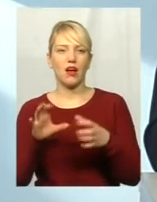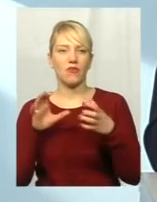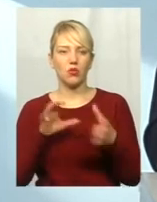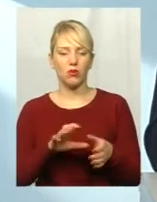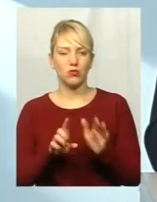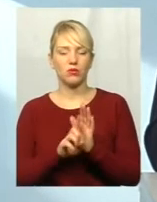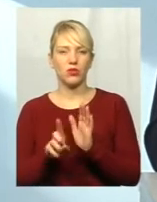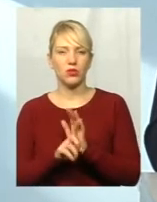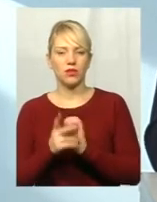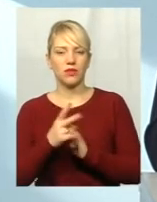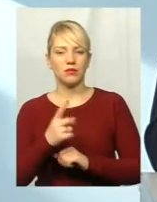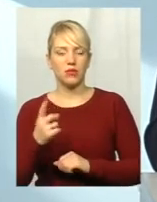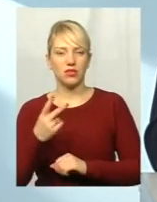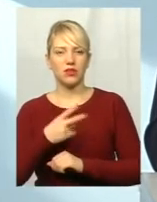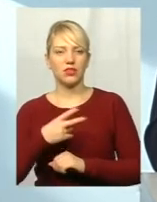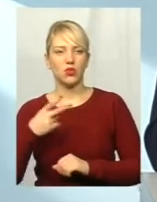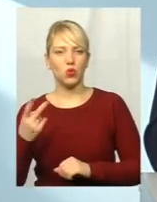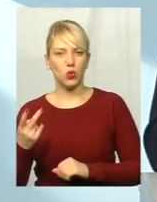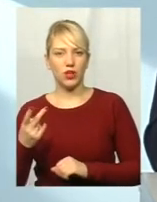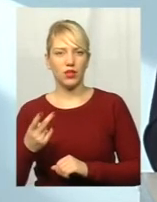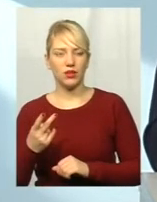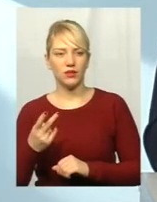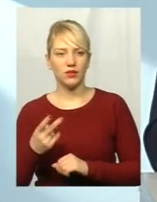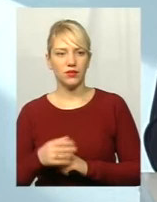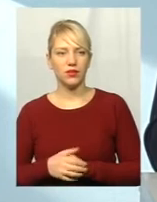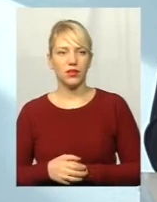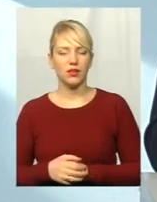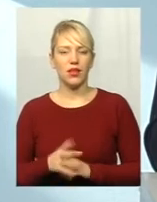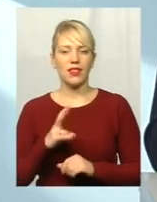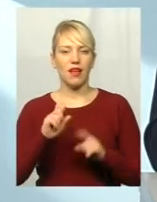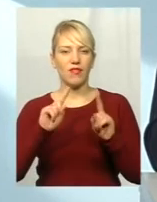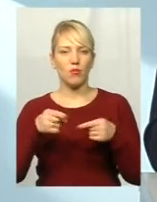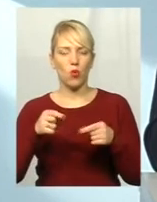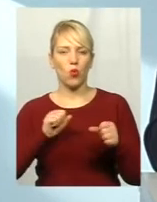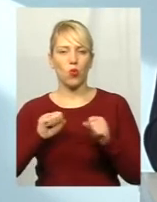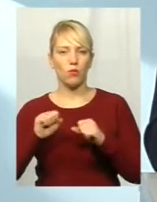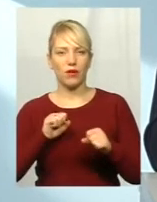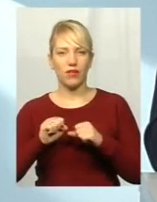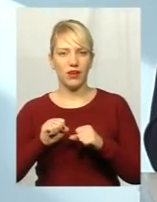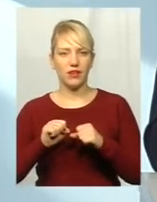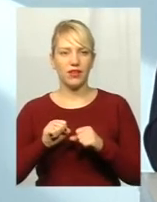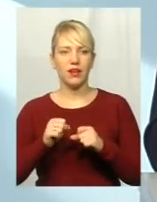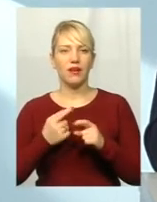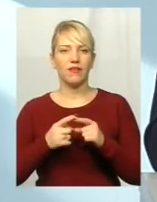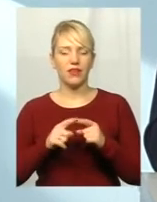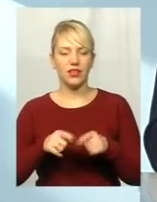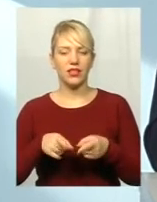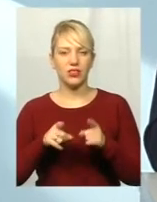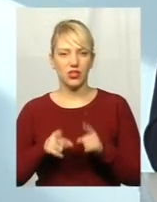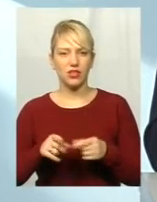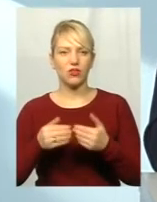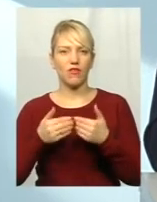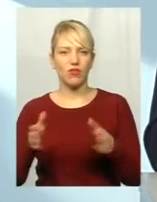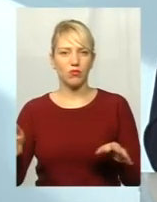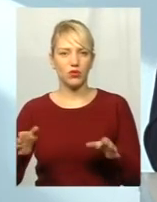-22 на вимогу управління він дійсно випустив автобуси.